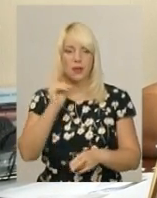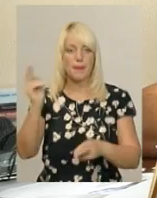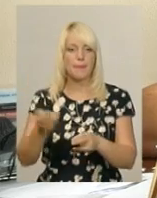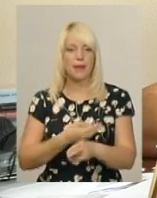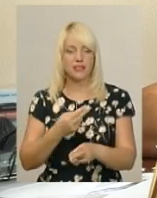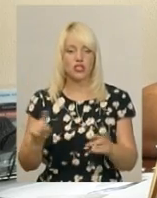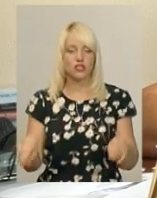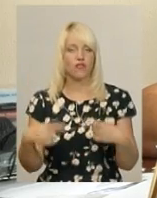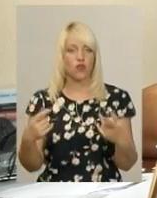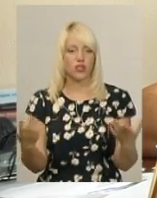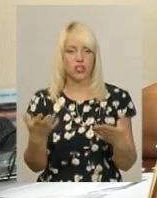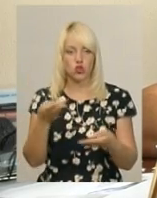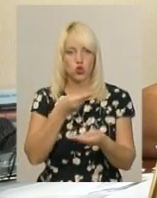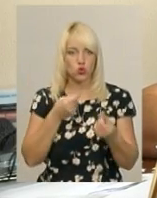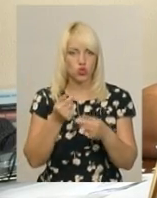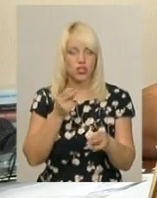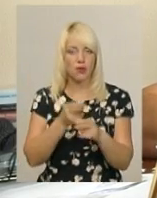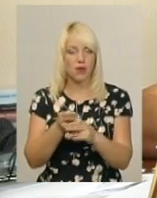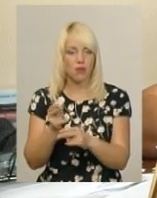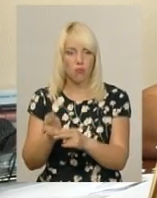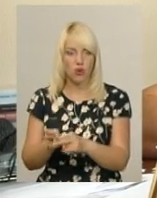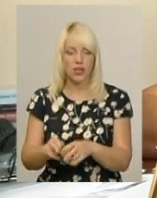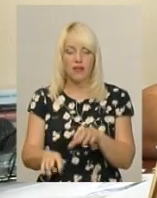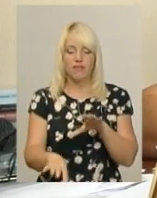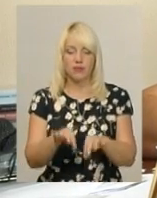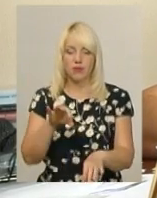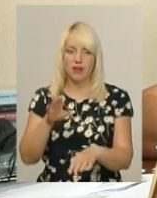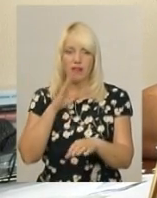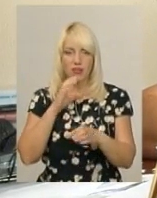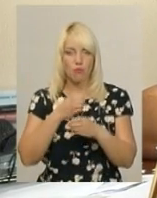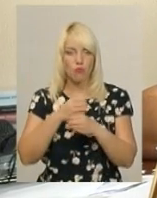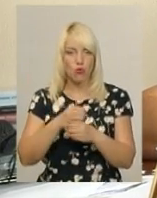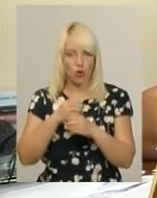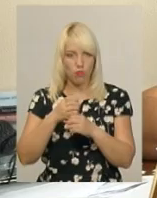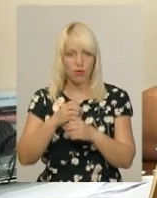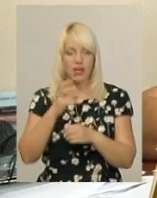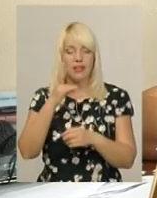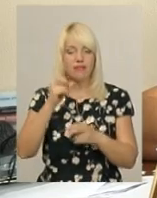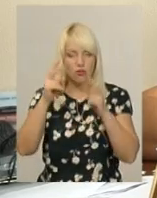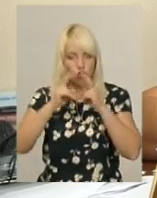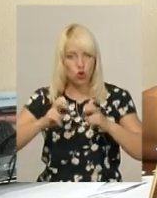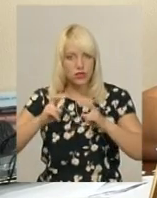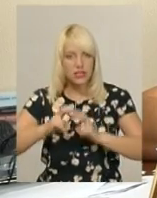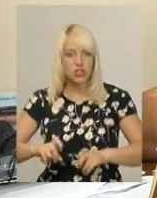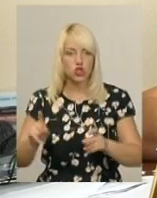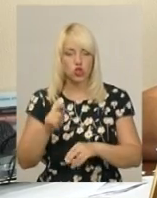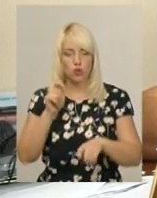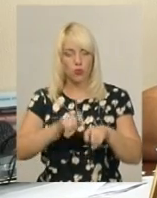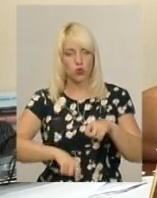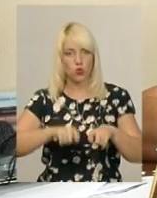створення якихось штучних перепон, відбирати проби на дослідження, щоб контролювати